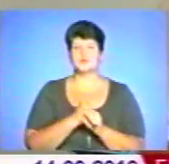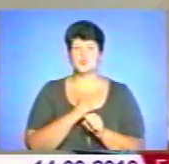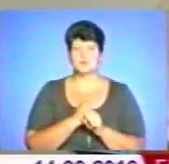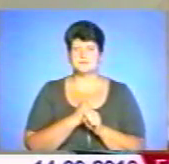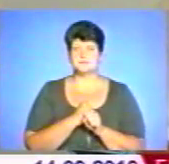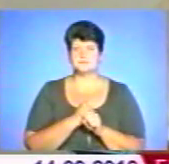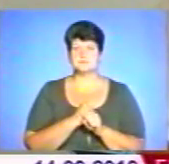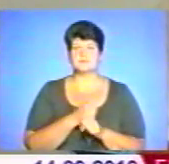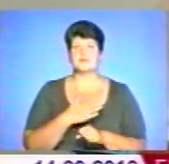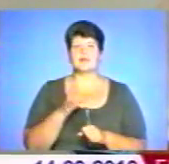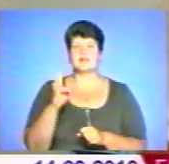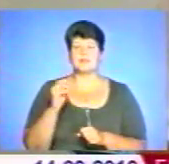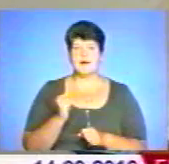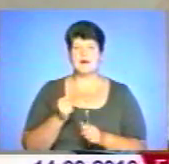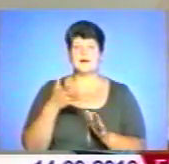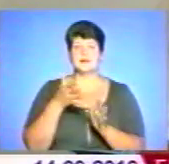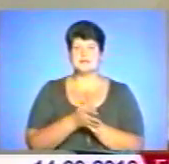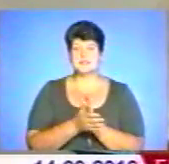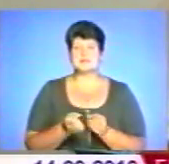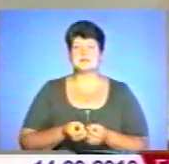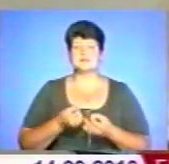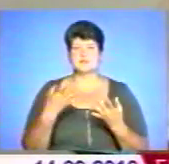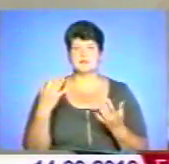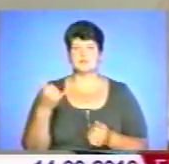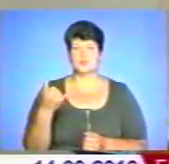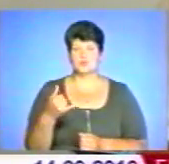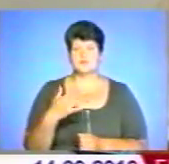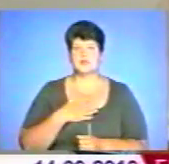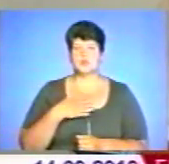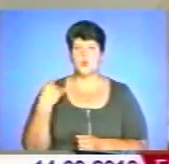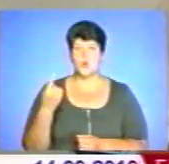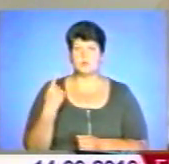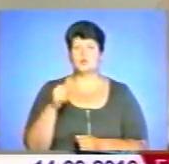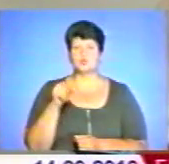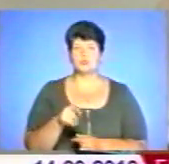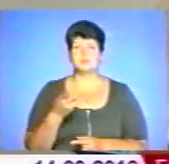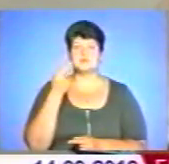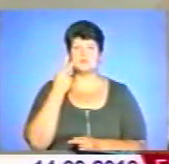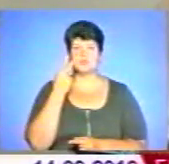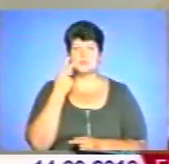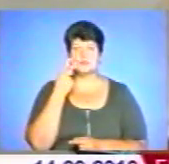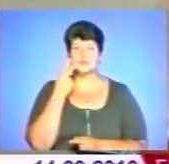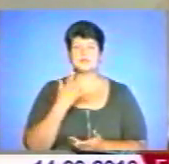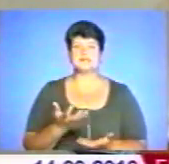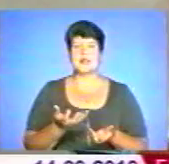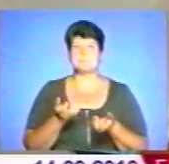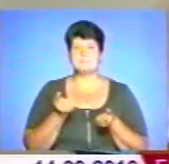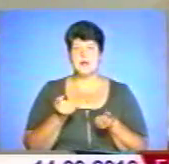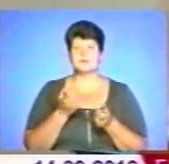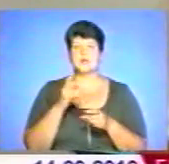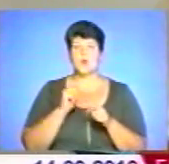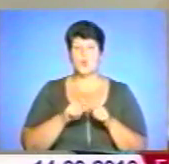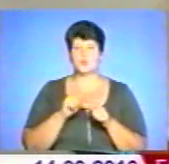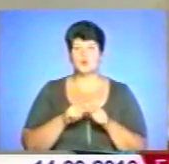на реалізації світлих нафтопродуктів в нашій області. Тому ми це постійно тримаємо на